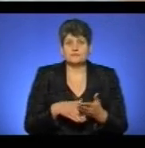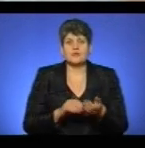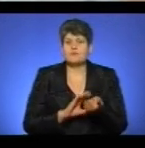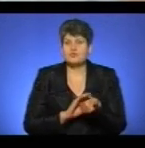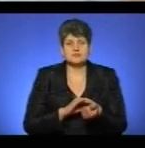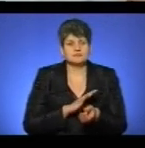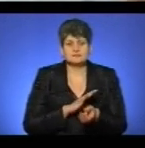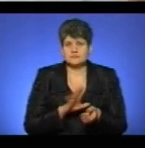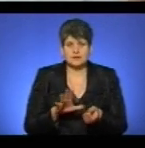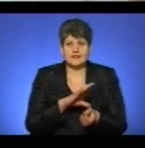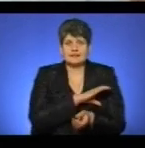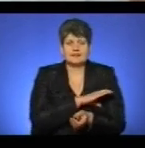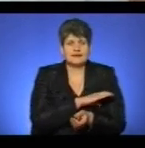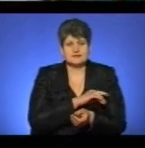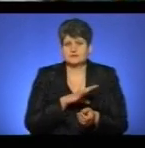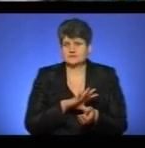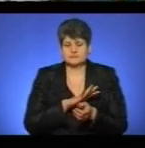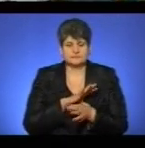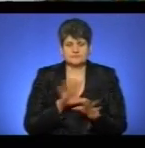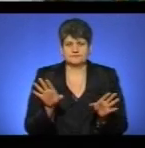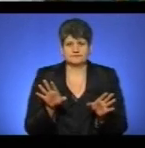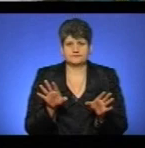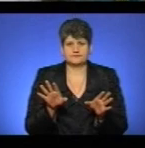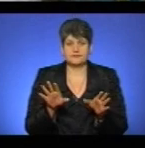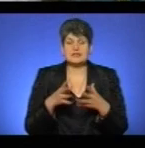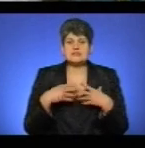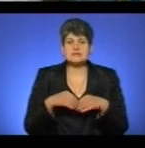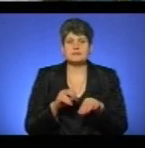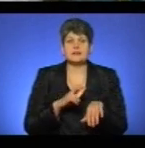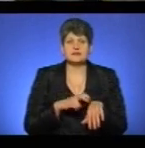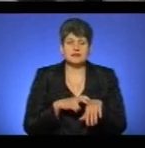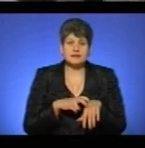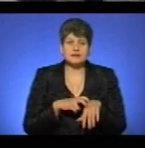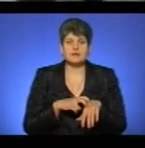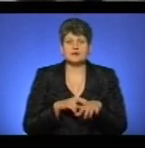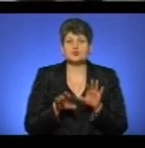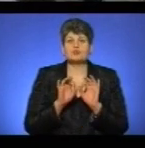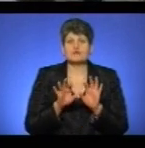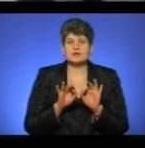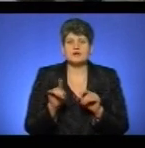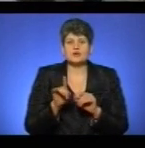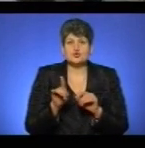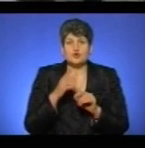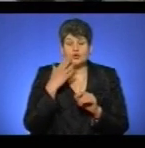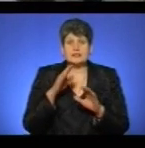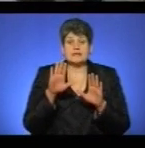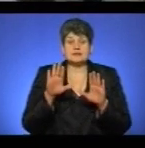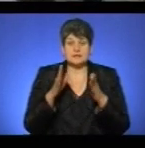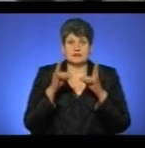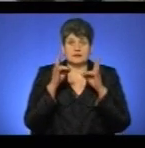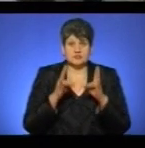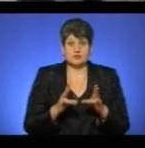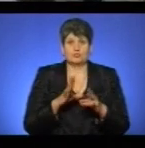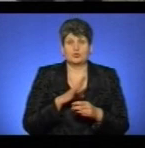не чула, тиску не чула. Сімейний лікар Оксана Юшкалюк розповідає, що коли сталося нещастя, була в